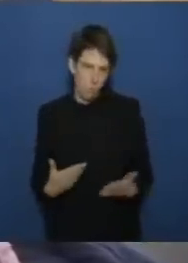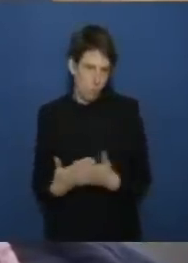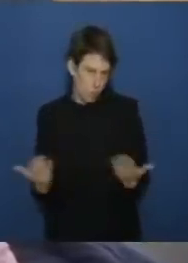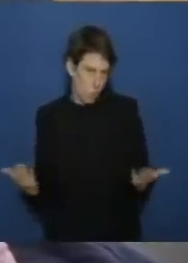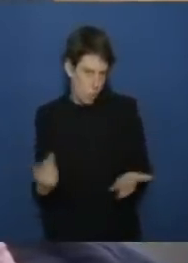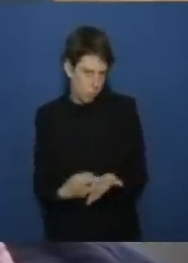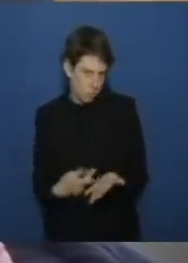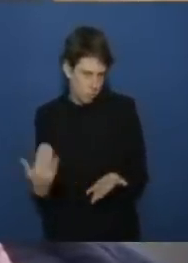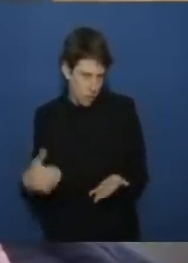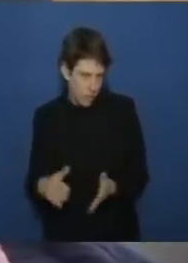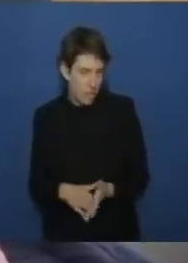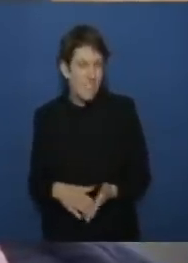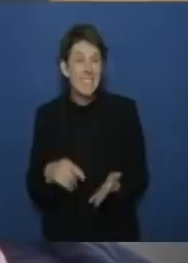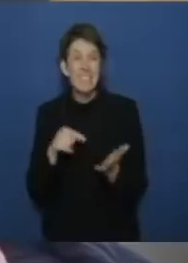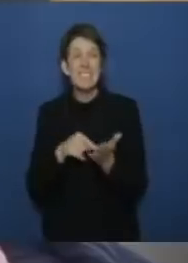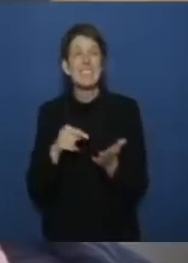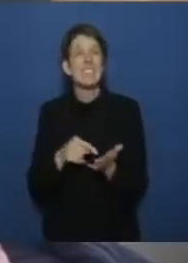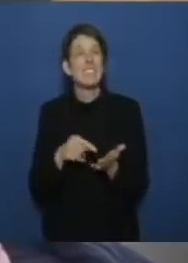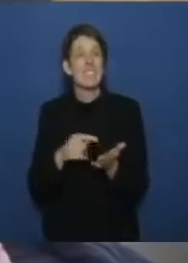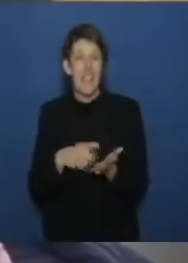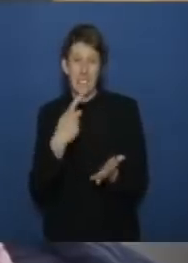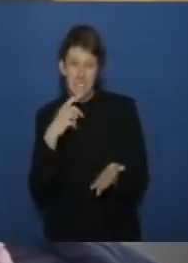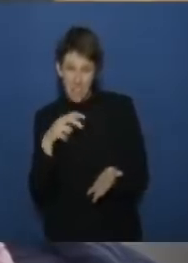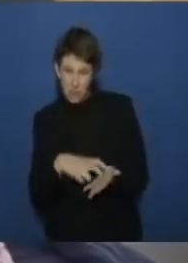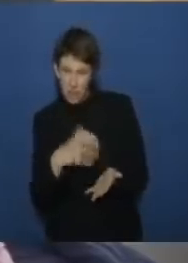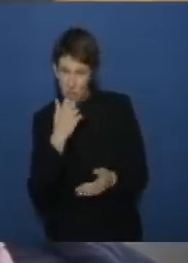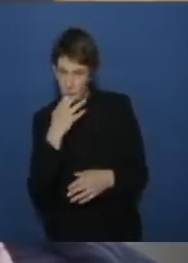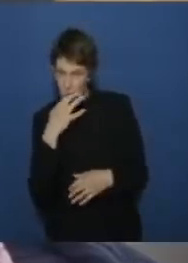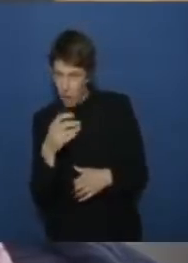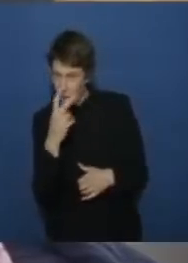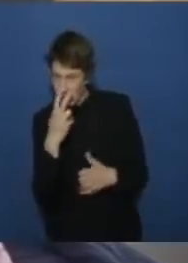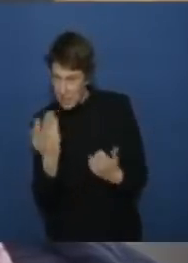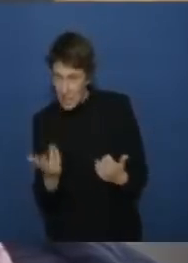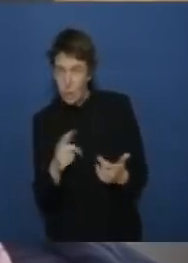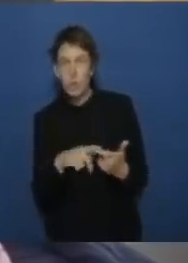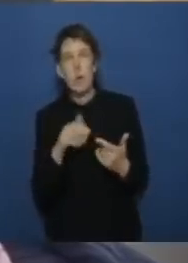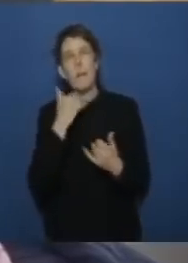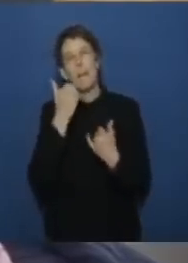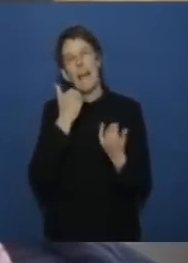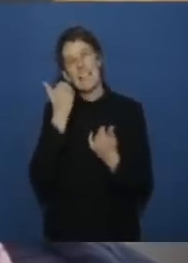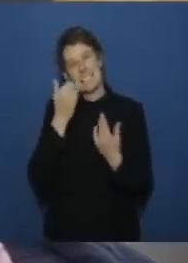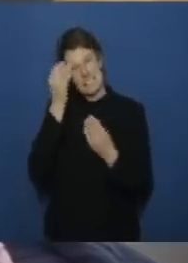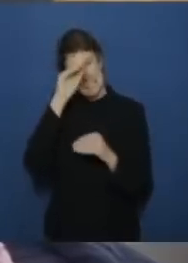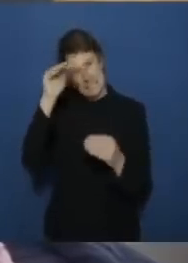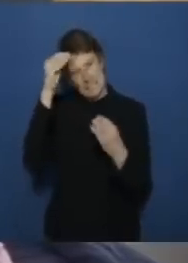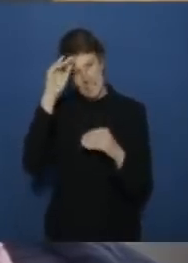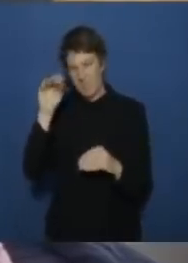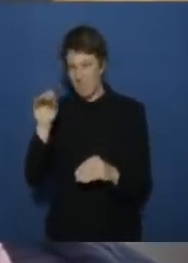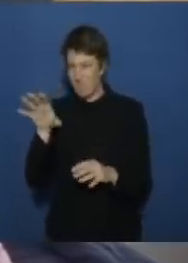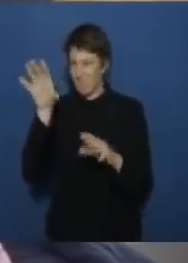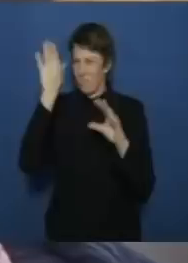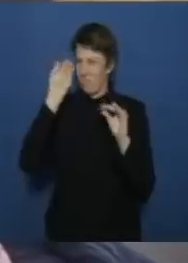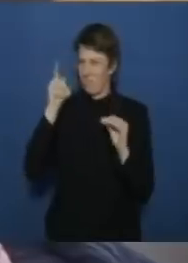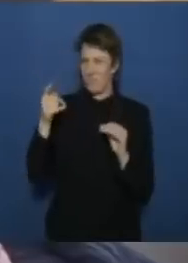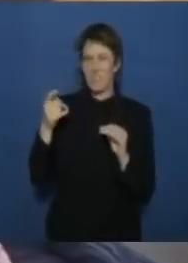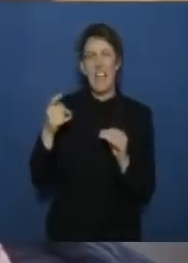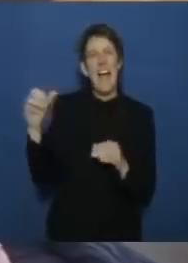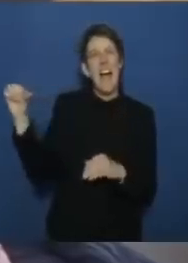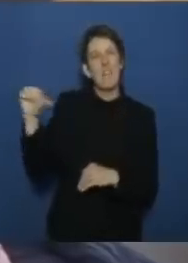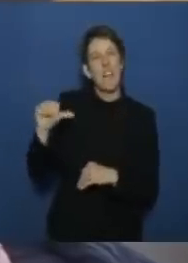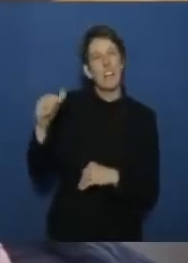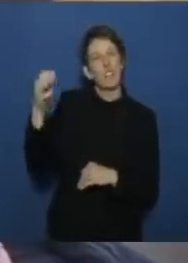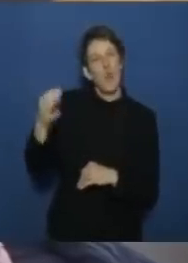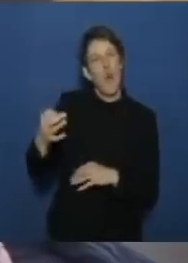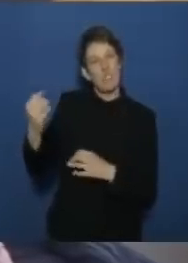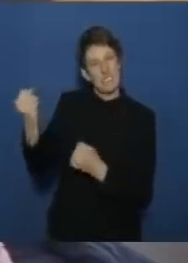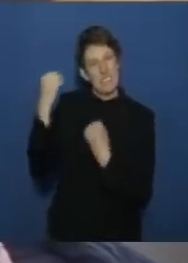und da wollte ich einmal den sachstand erfragen und in der berichterstattung ist der eindruck aufgekommen dass die afghanischen ortskräfte ihre